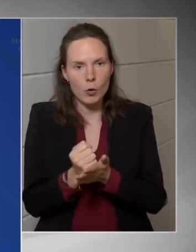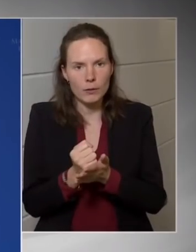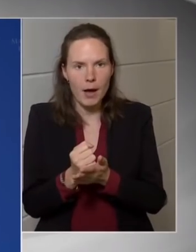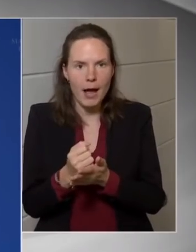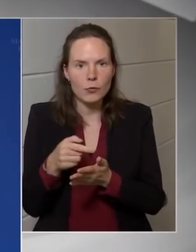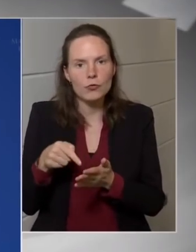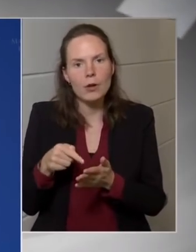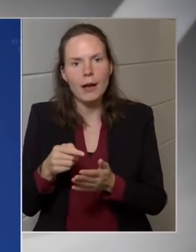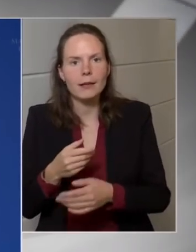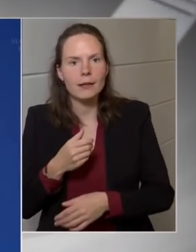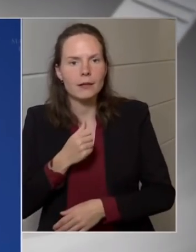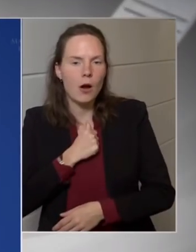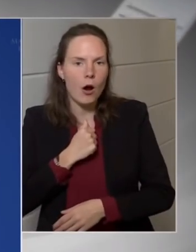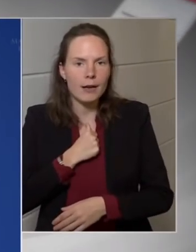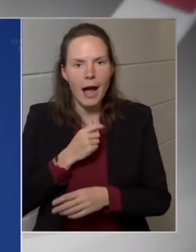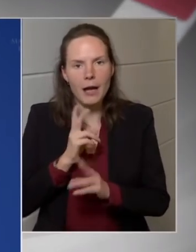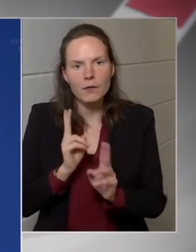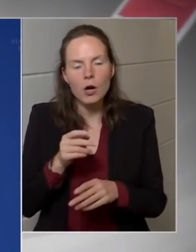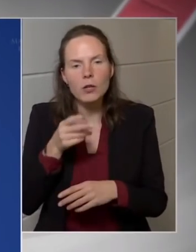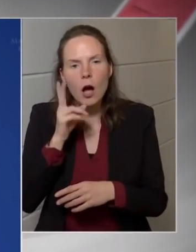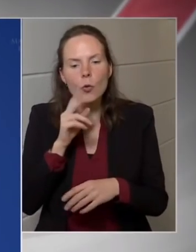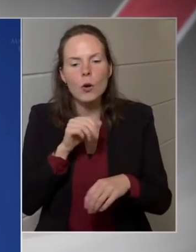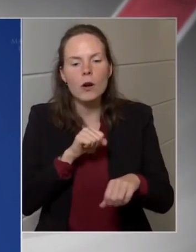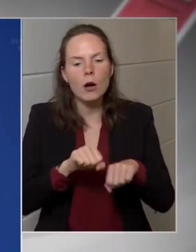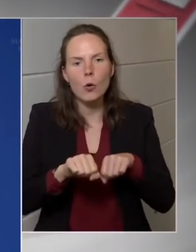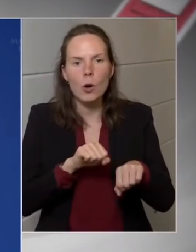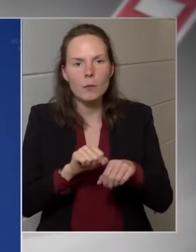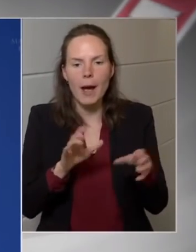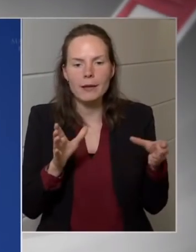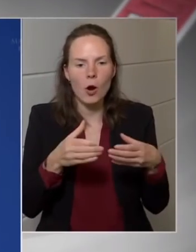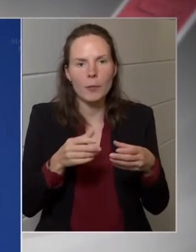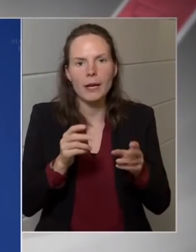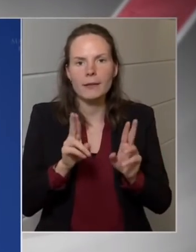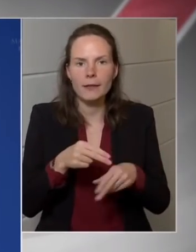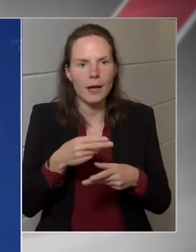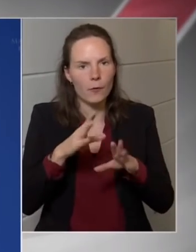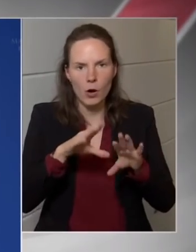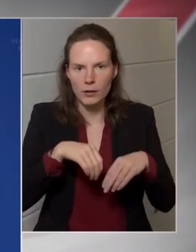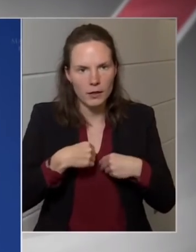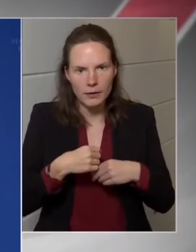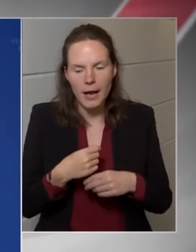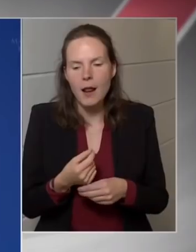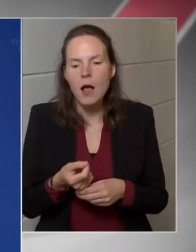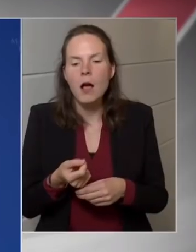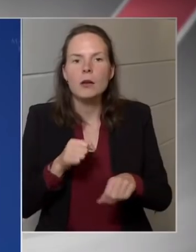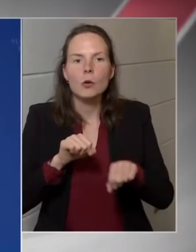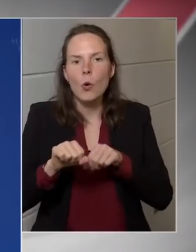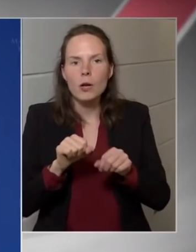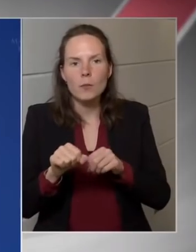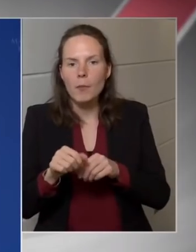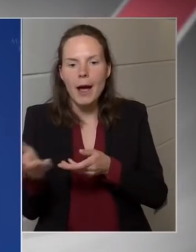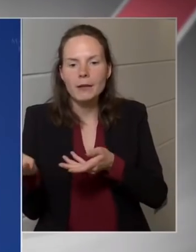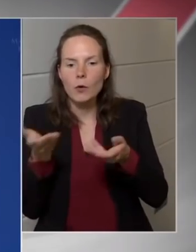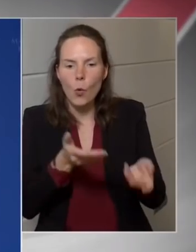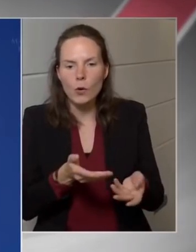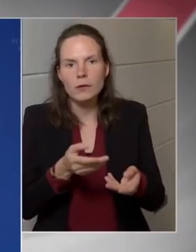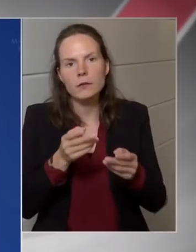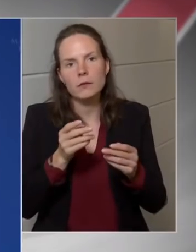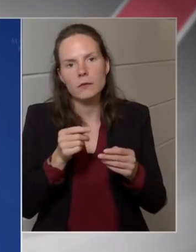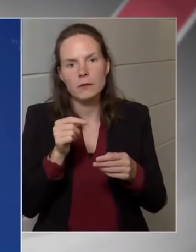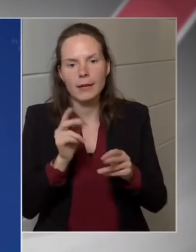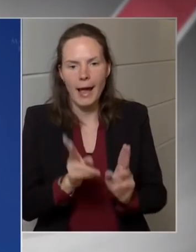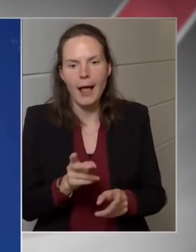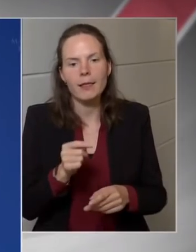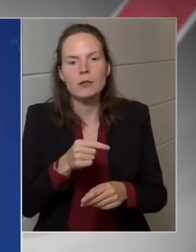akkor azt kormánykabinett nem fogadhatja, be kell menjen kormányra, és a kormánynak ezt meg kell vitassa. Tehát a kormány írhatja csak felül az igazságügyi